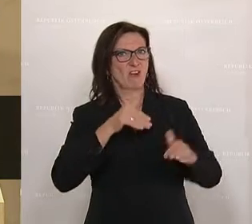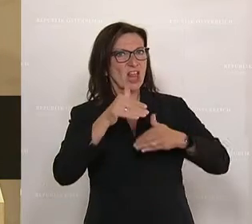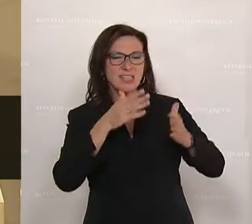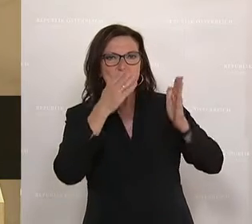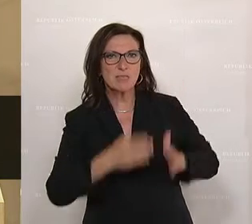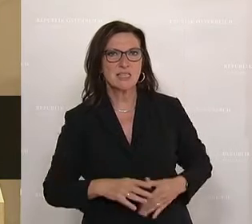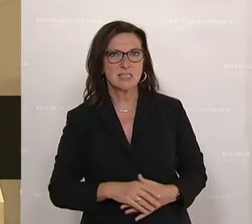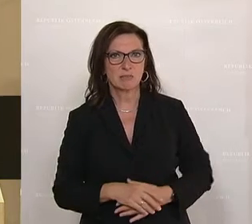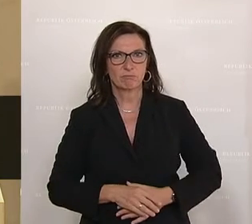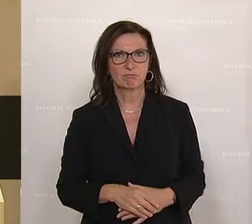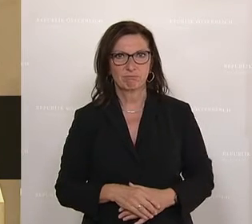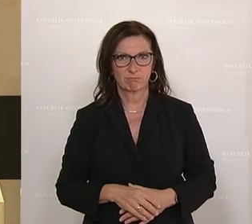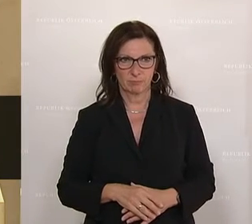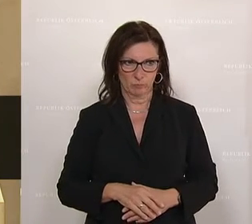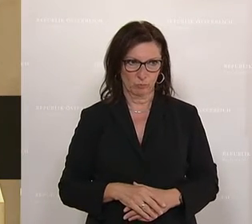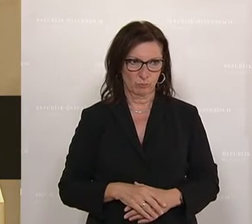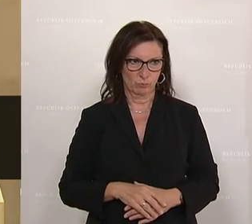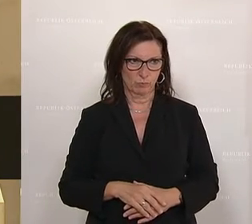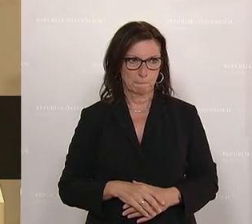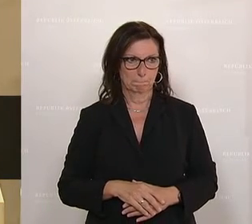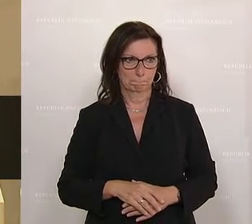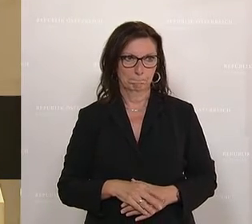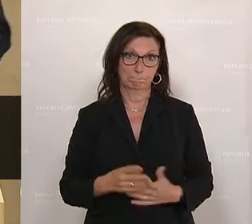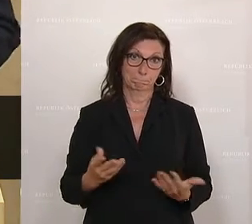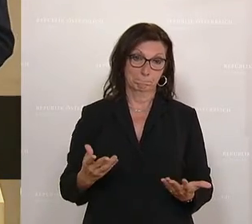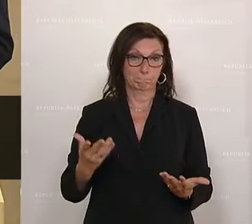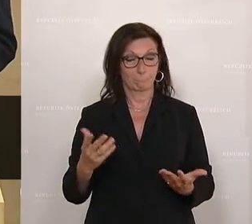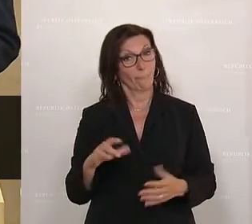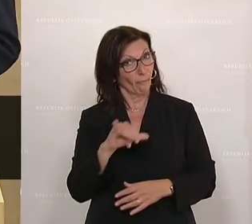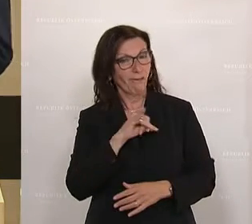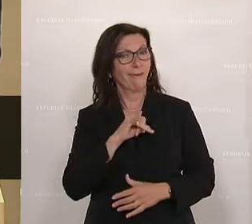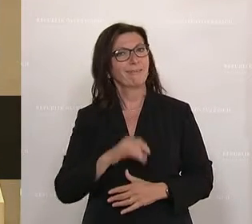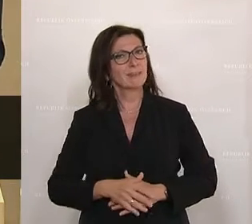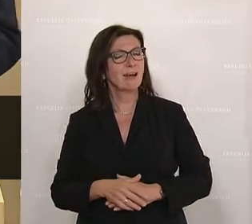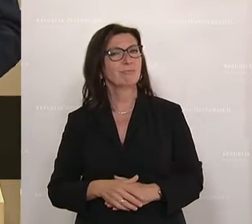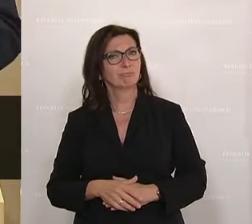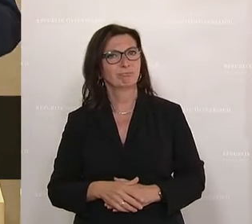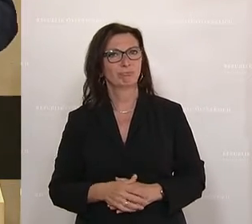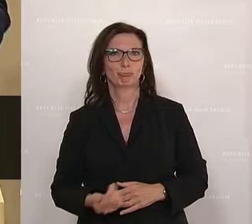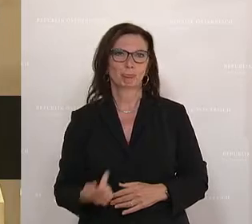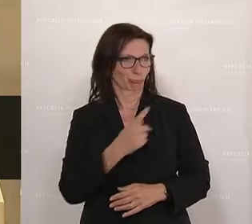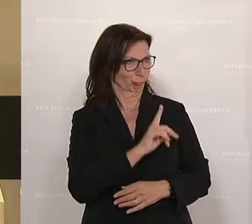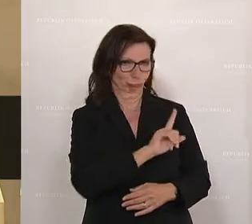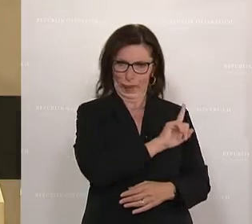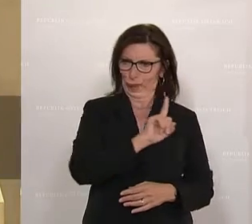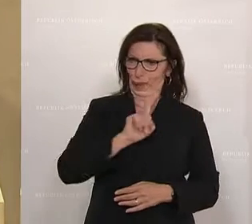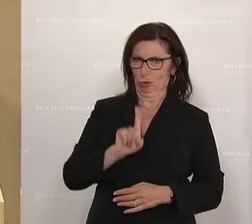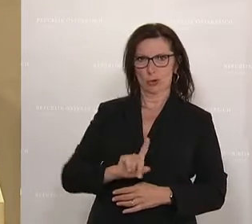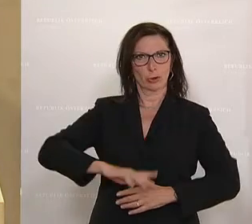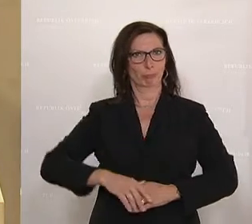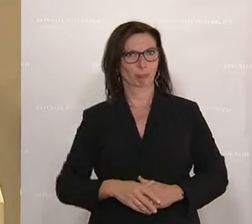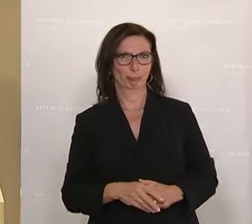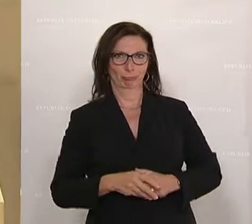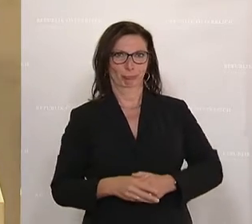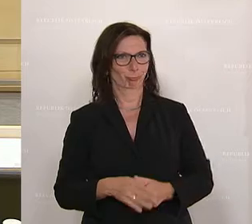es ist eh interessant, wie Sie sich herstellen und so ehrlich